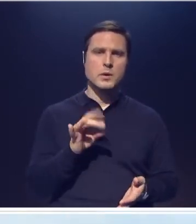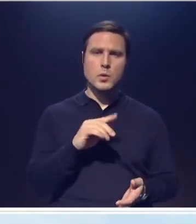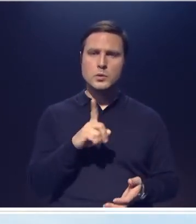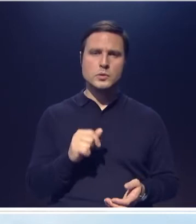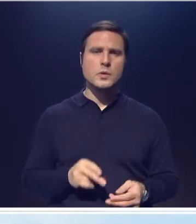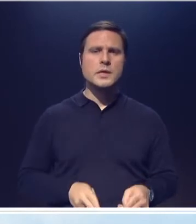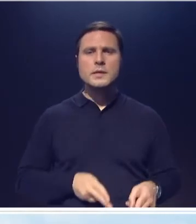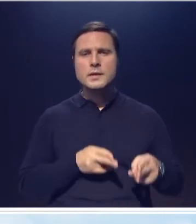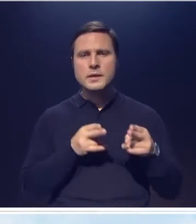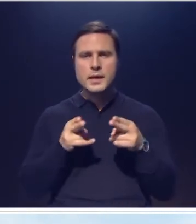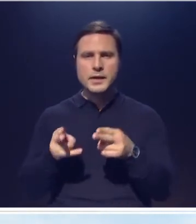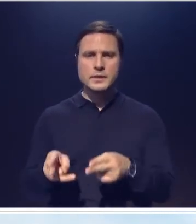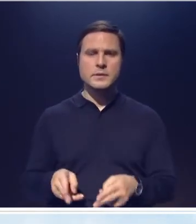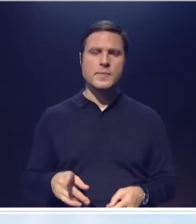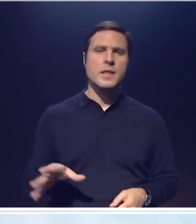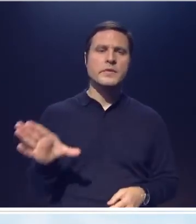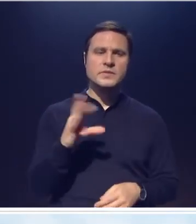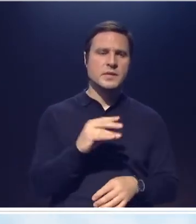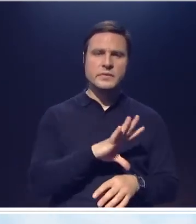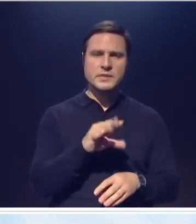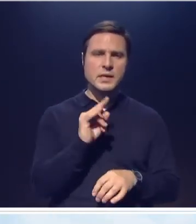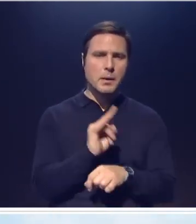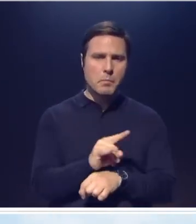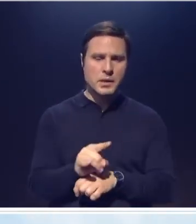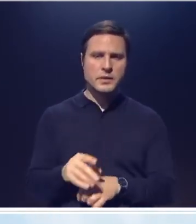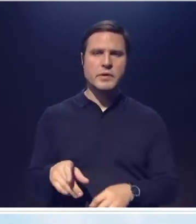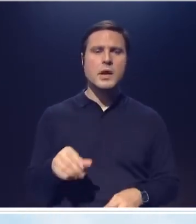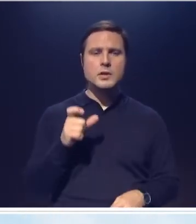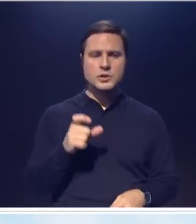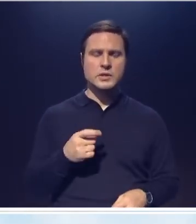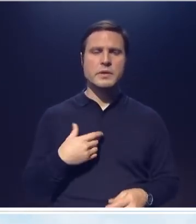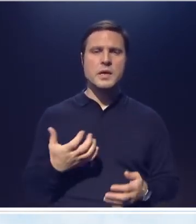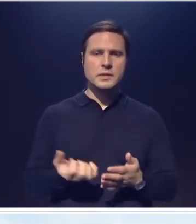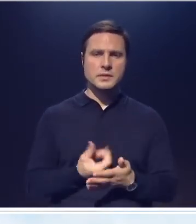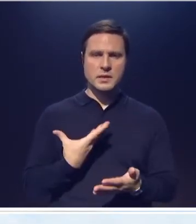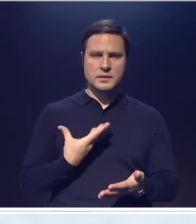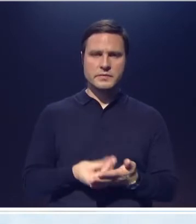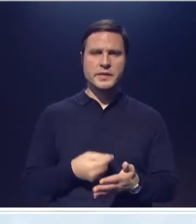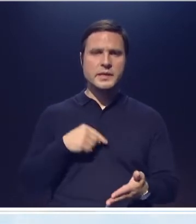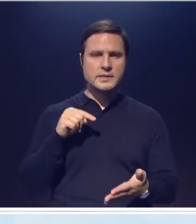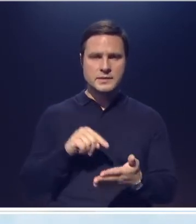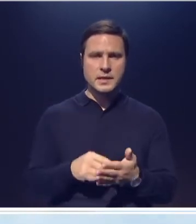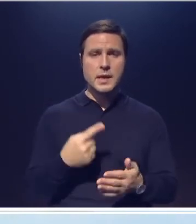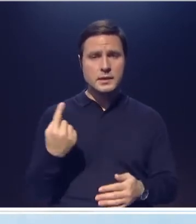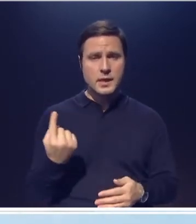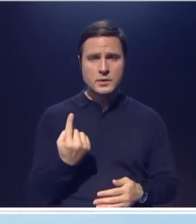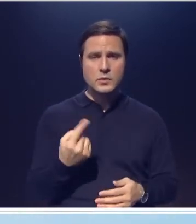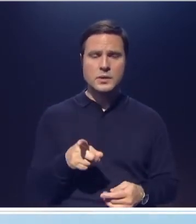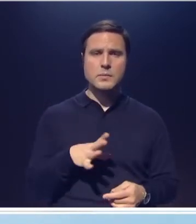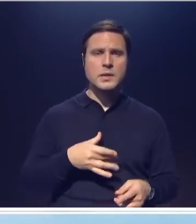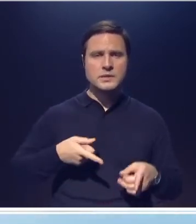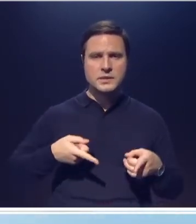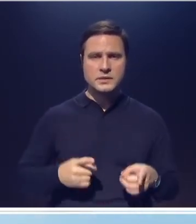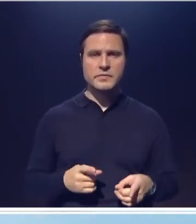ехали, она их всегда, как всегда, обманывала, но человек достигал своей цели. Но это одно. Это была такая действительно